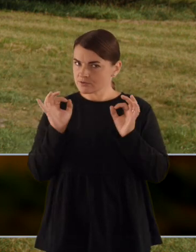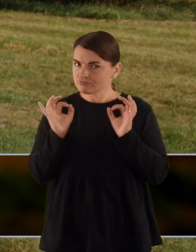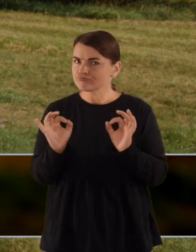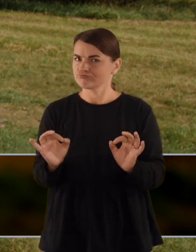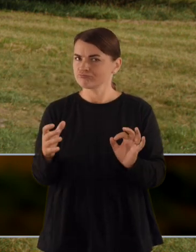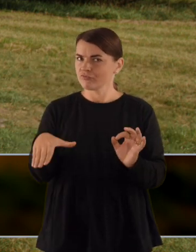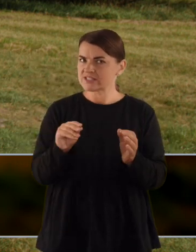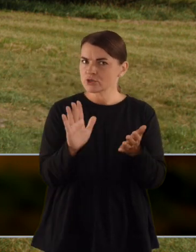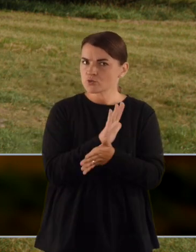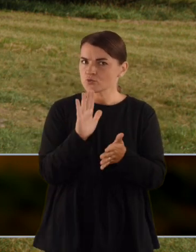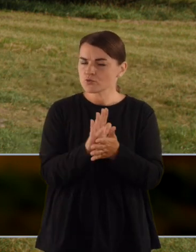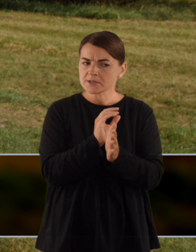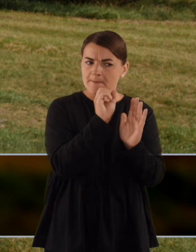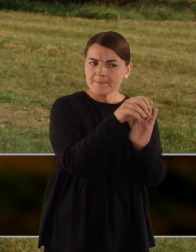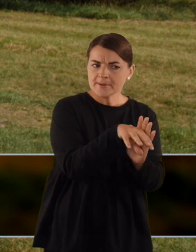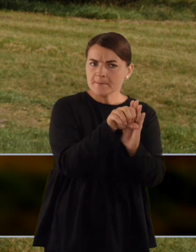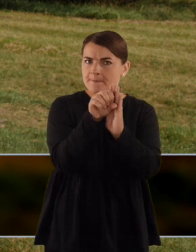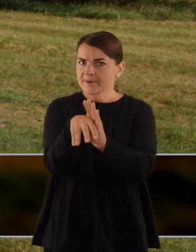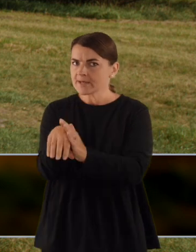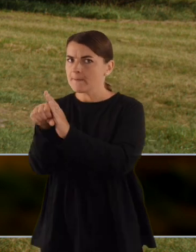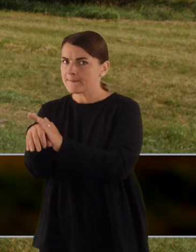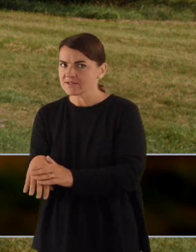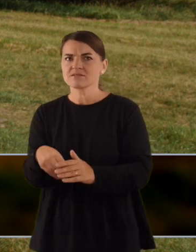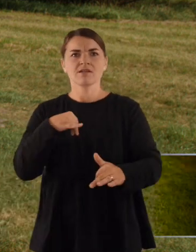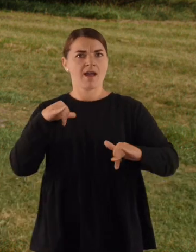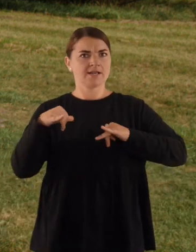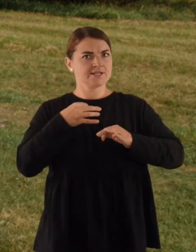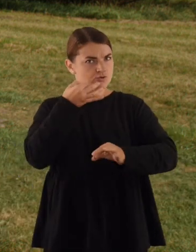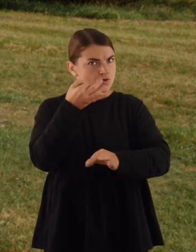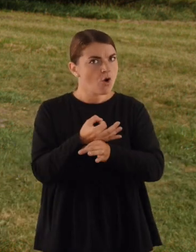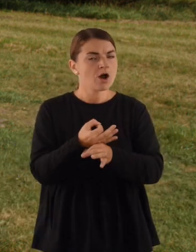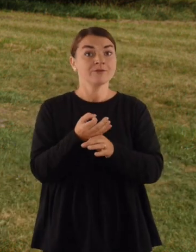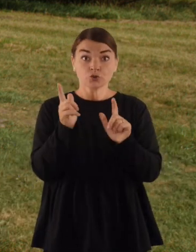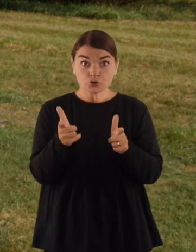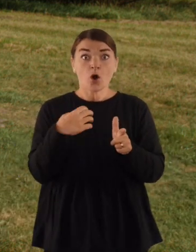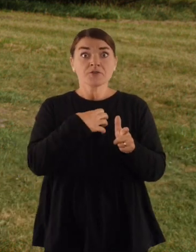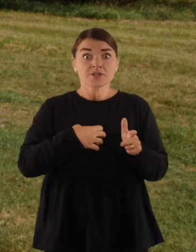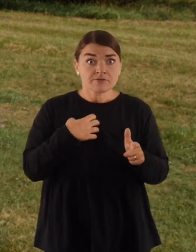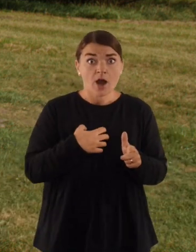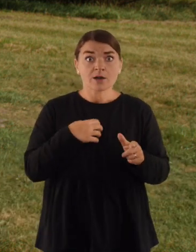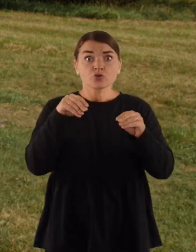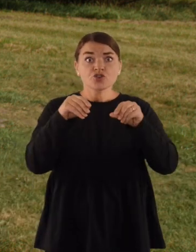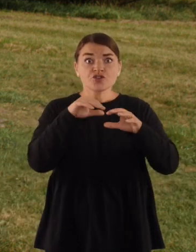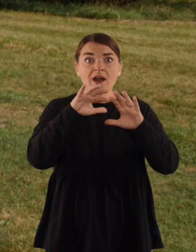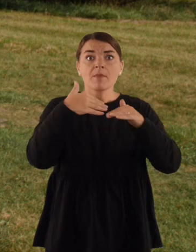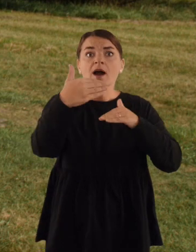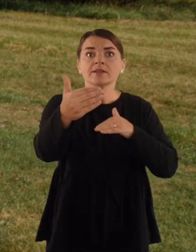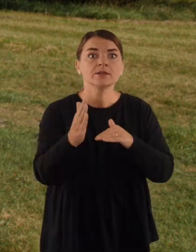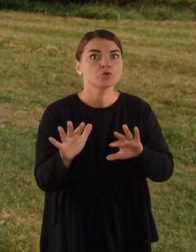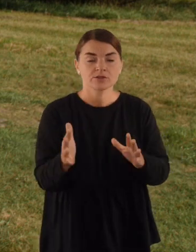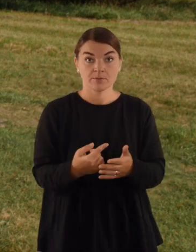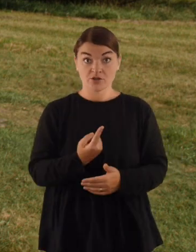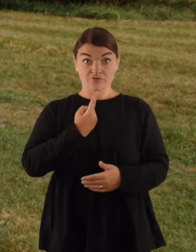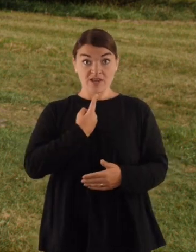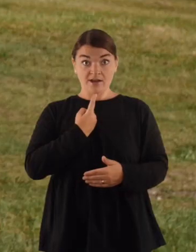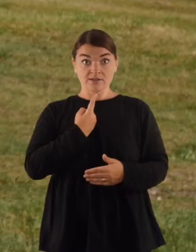visi atsakingai rušiuoja, ar taip atsakingai elgesi, ar tikrai jiems svarbu, kokia žemė paliks po savęs. Jeigu aš vienas darysiu,